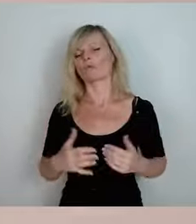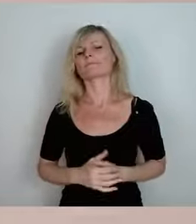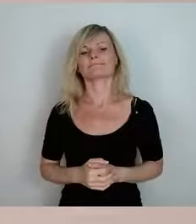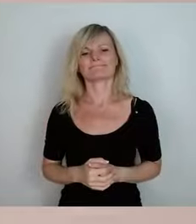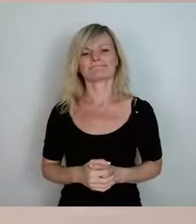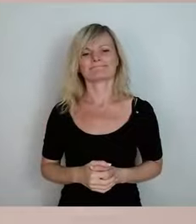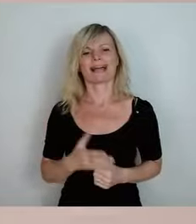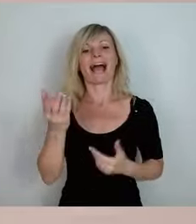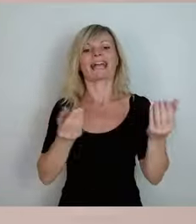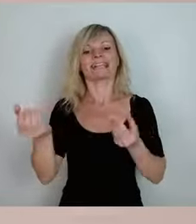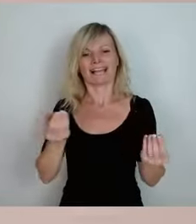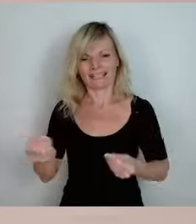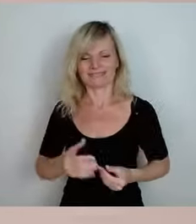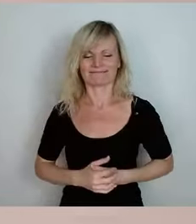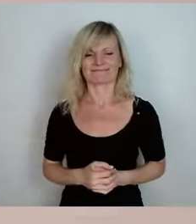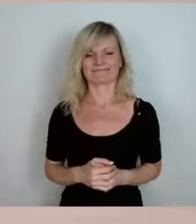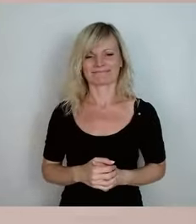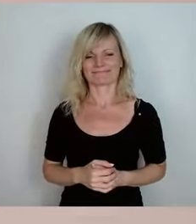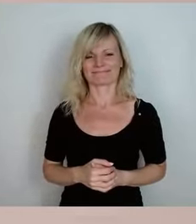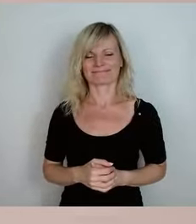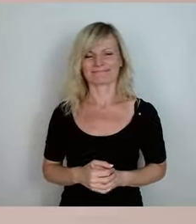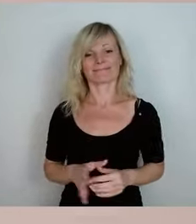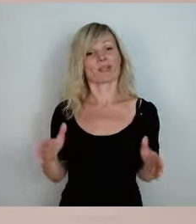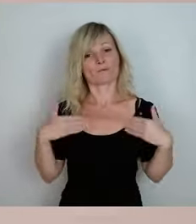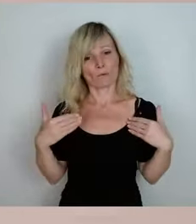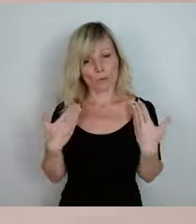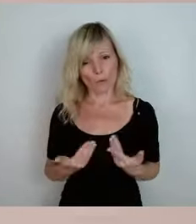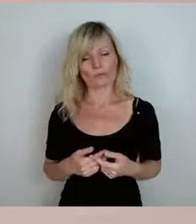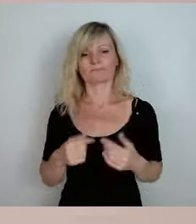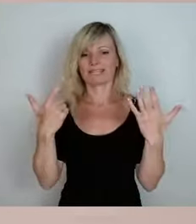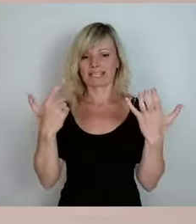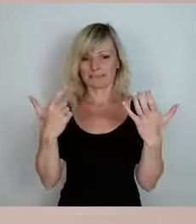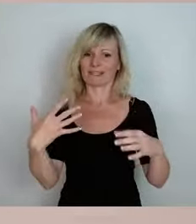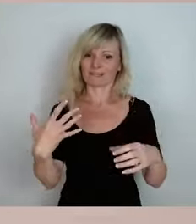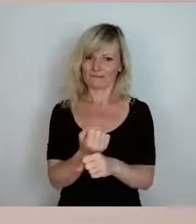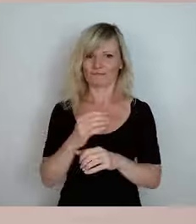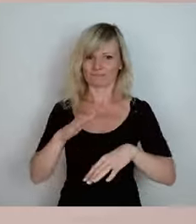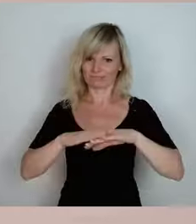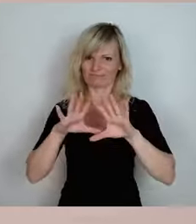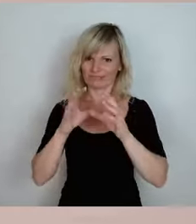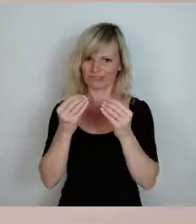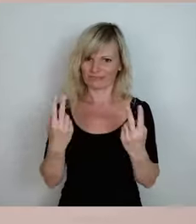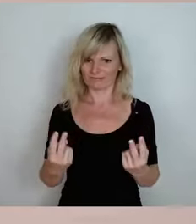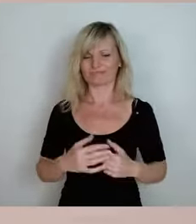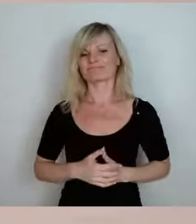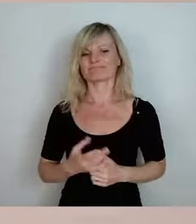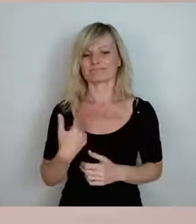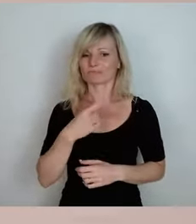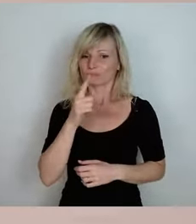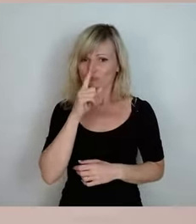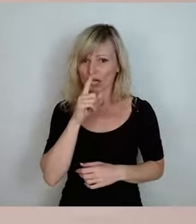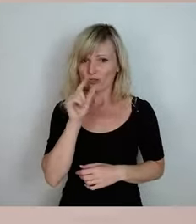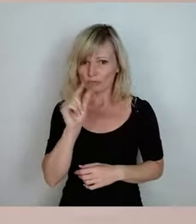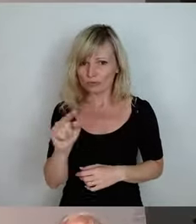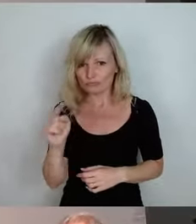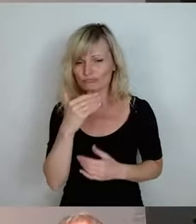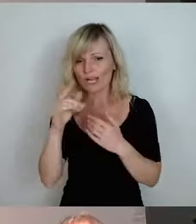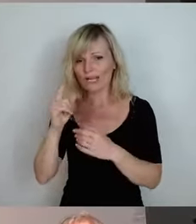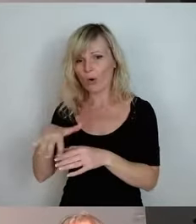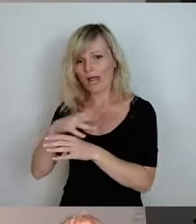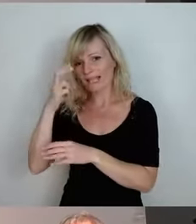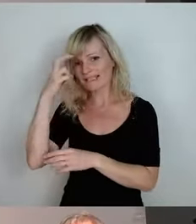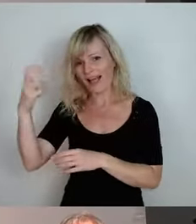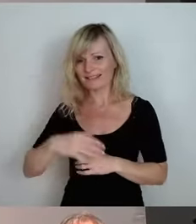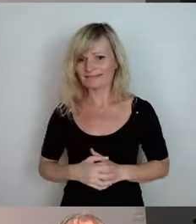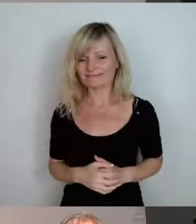eingeladen, die sich haben angemeldet. Ja, ich freue mich sehr, dass die 70 voll geworden sind. Ich hoffe, es hat Ihnen auch ein bisschen Spaß gemacht. Danke auch an den Landrat. Sie waren ja nicht ganz